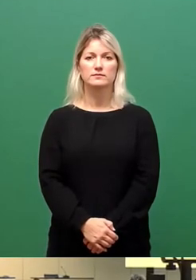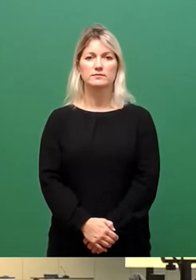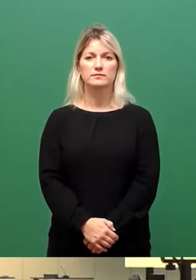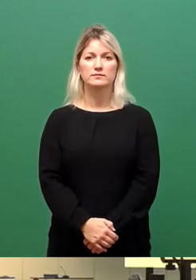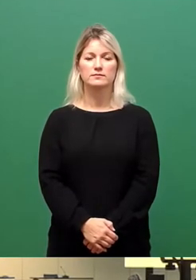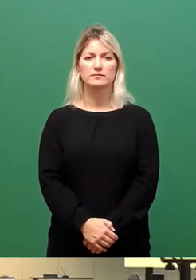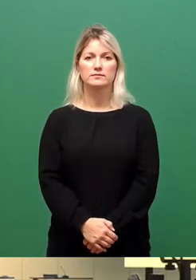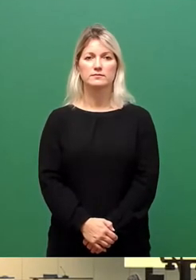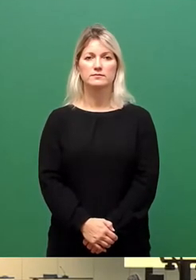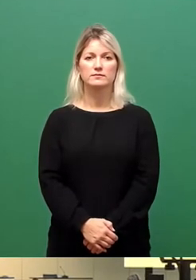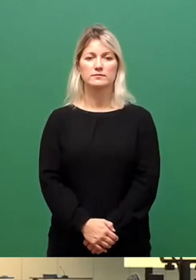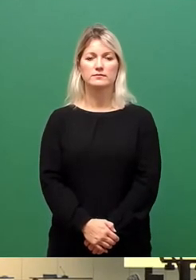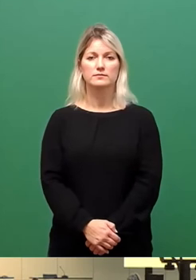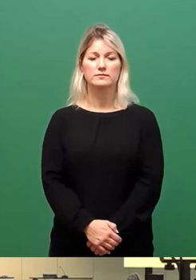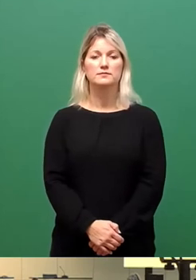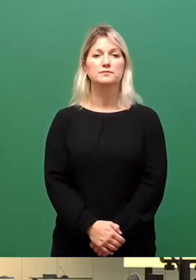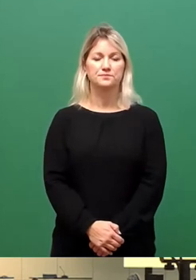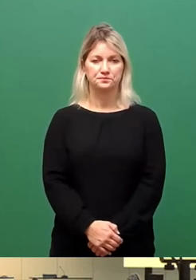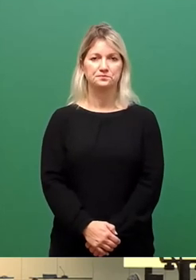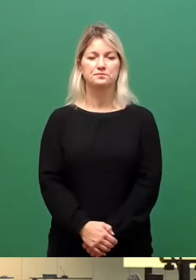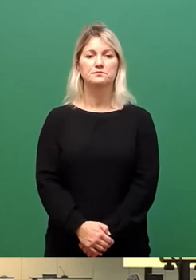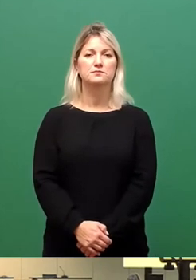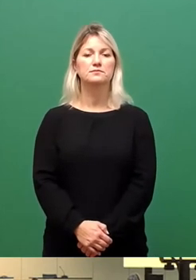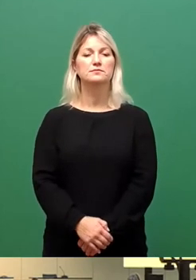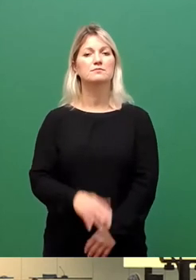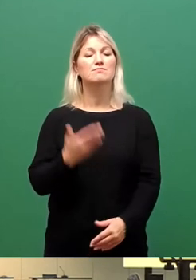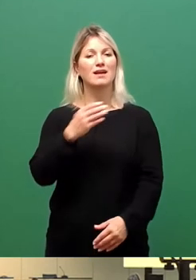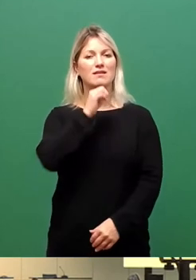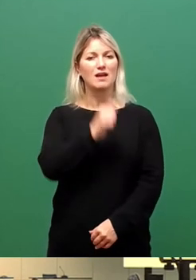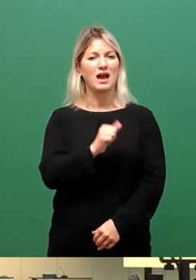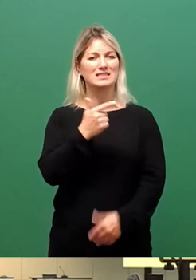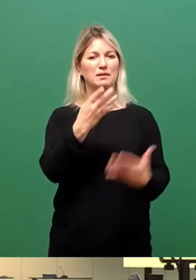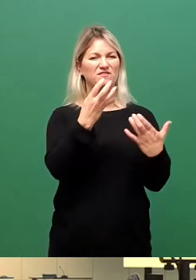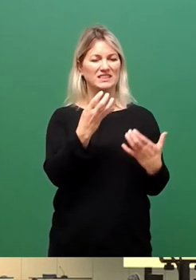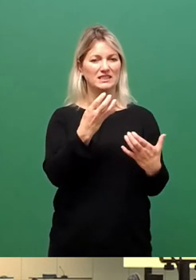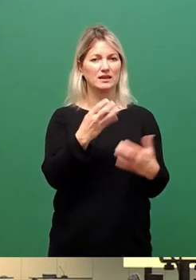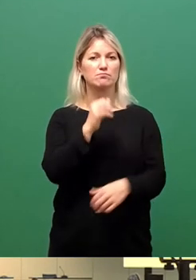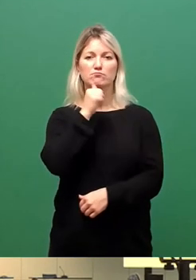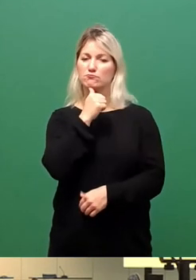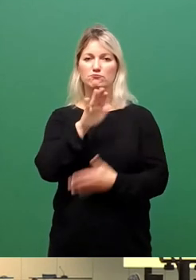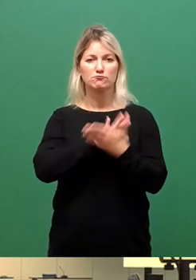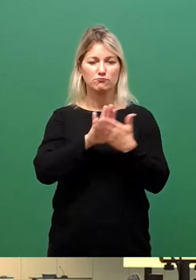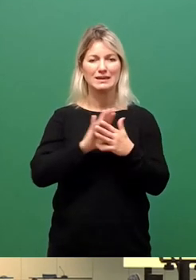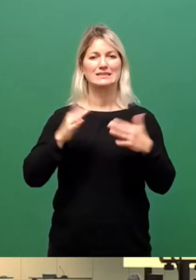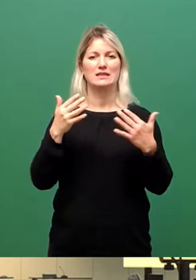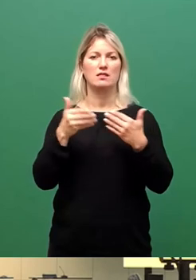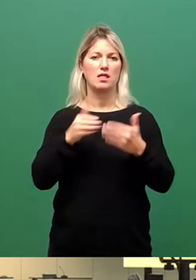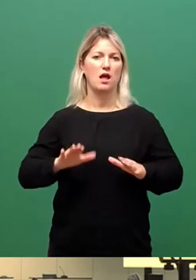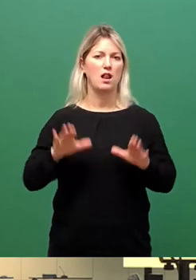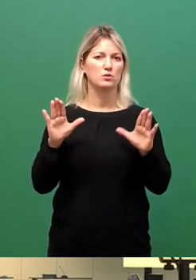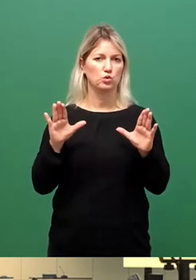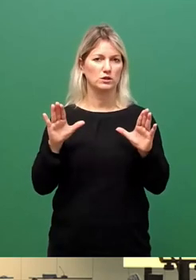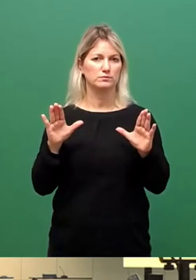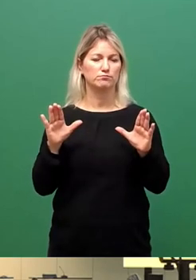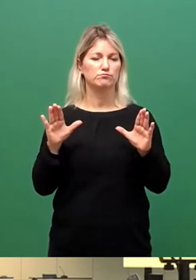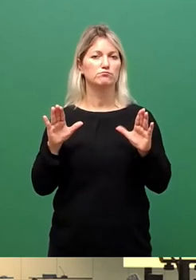Dies hat eine Mehrheit von 47 Ja-Stimmen ohne Gegenstimmen bei 10 Enthaltungen gefunden. Der